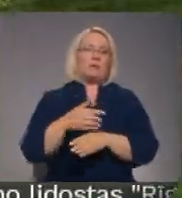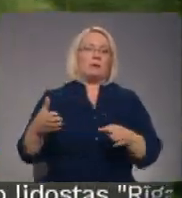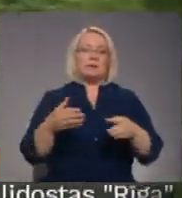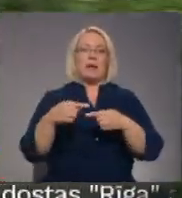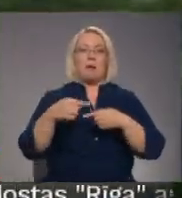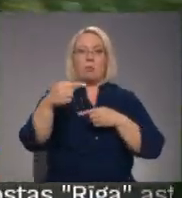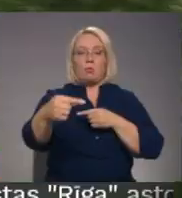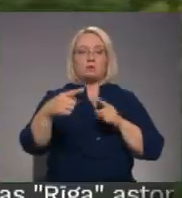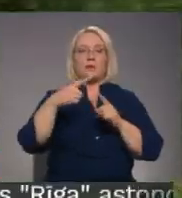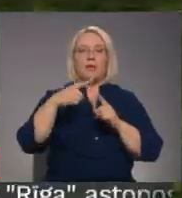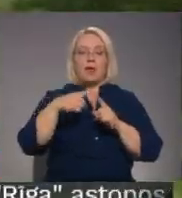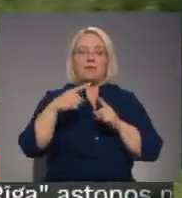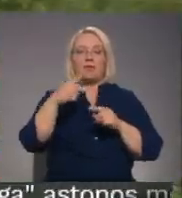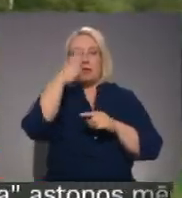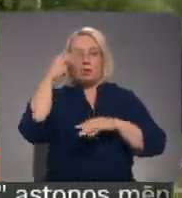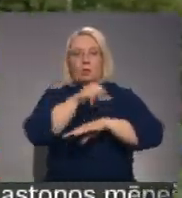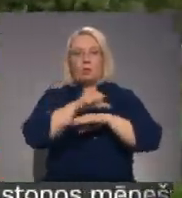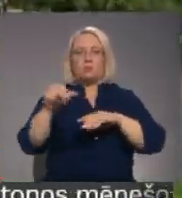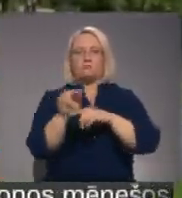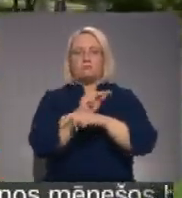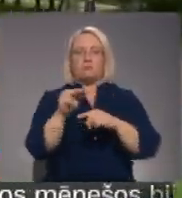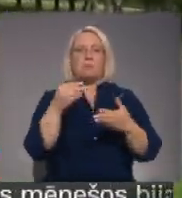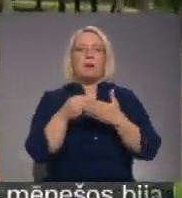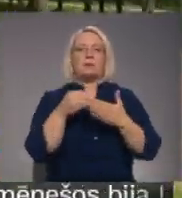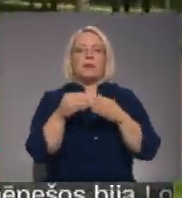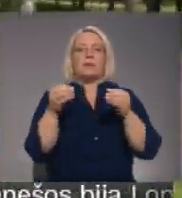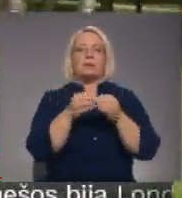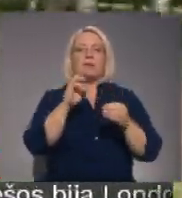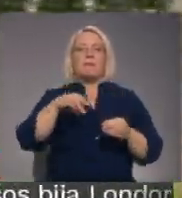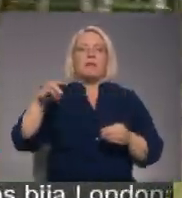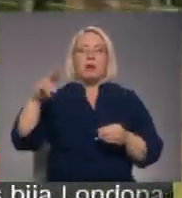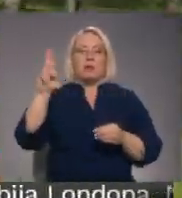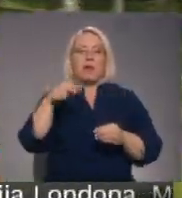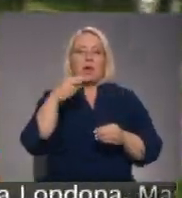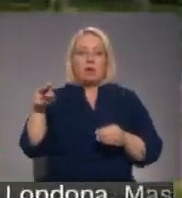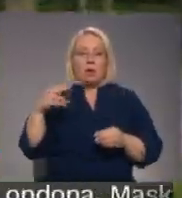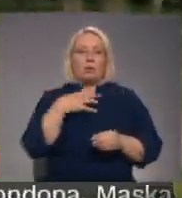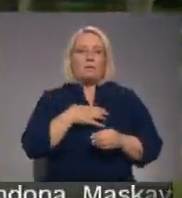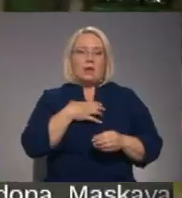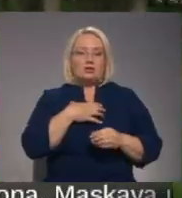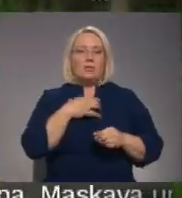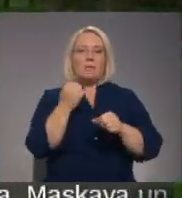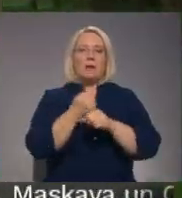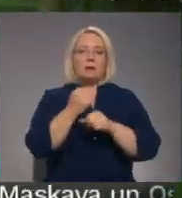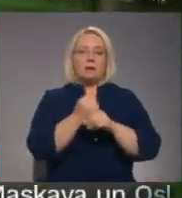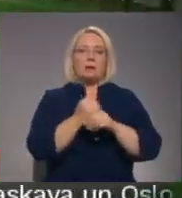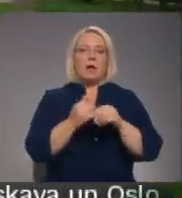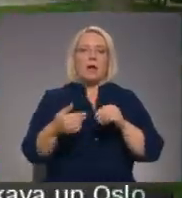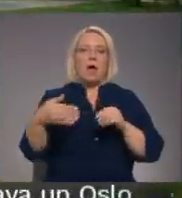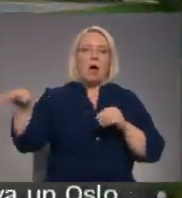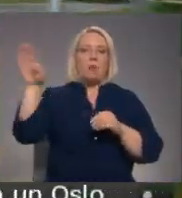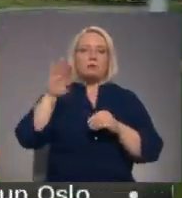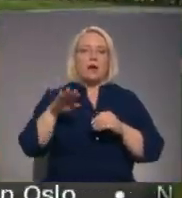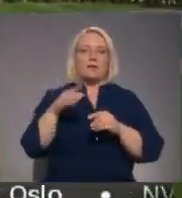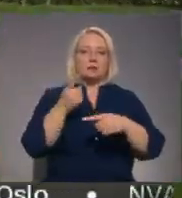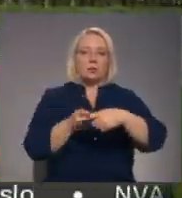posma tērvete Lietuvas robeža rekonstrukcija izmaksājusi 10 miljonus eiro un nepieciešamību padarīt augstkalnas krustojumu